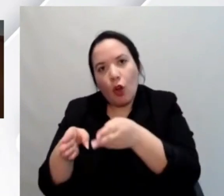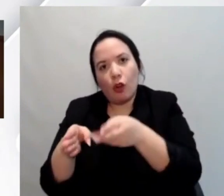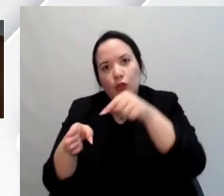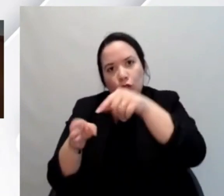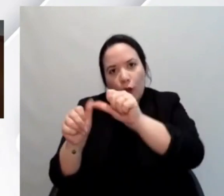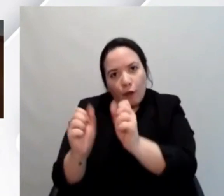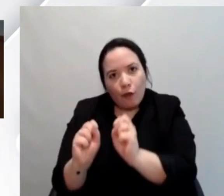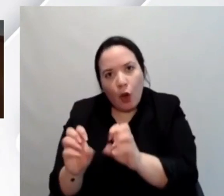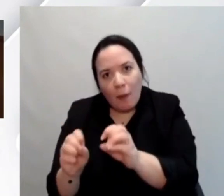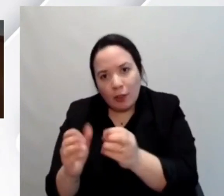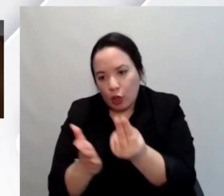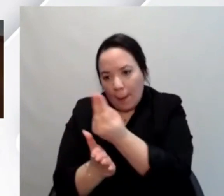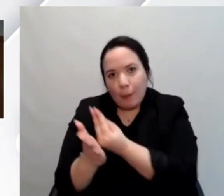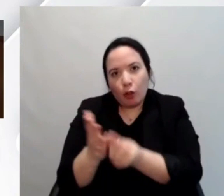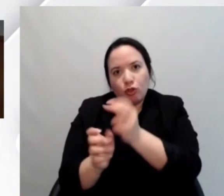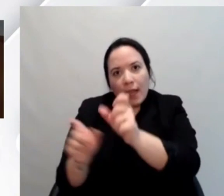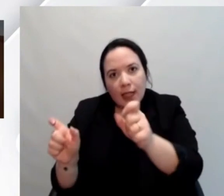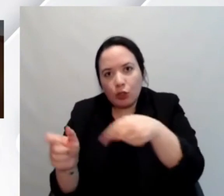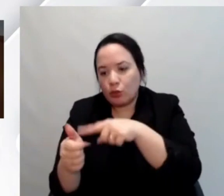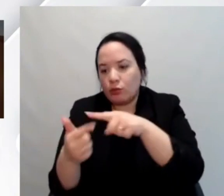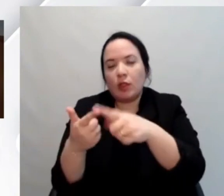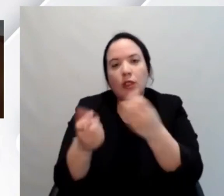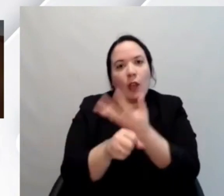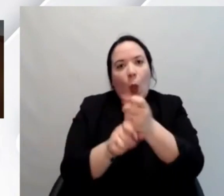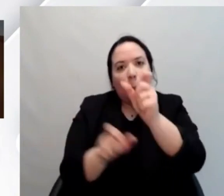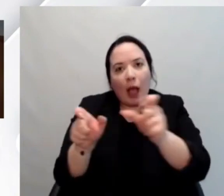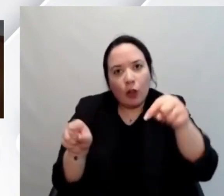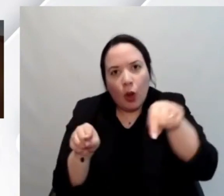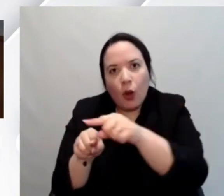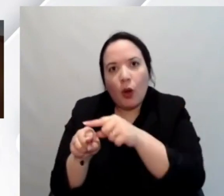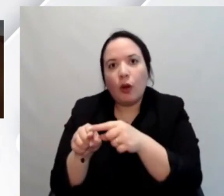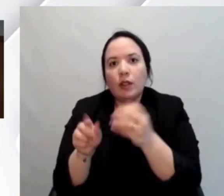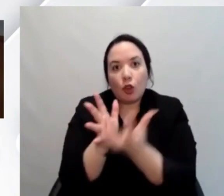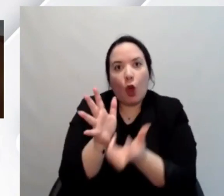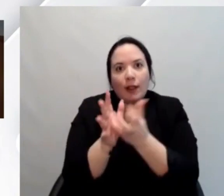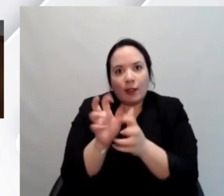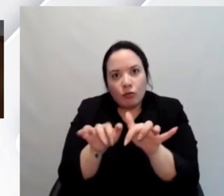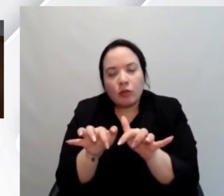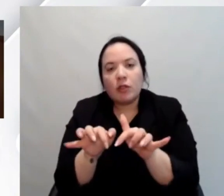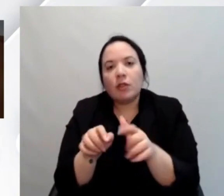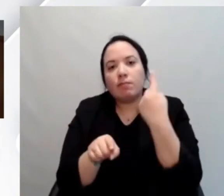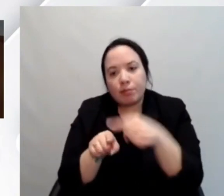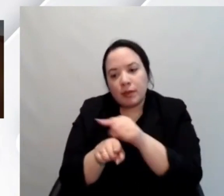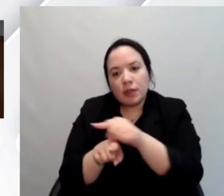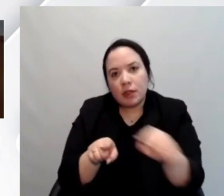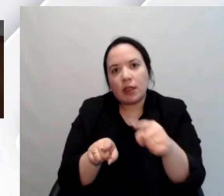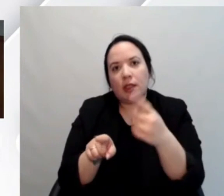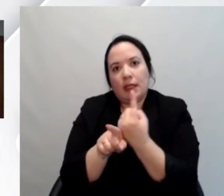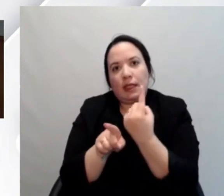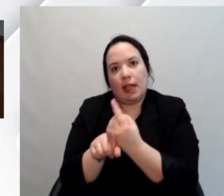sviluppa e chi viene coinvolto nella produzione di contenuti sia veramente